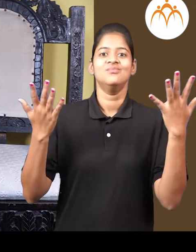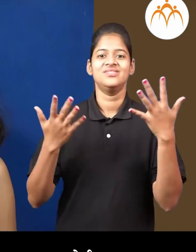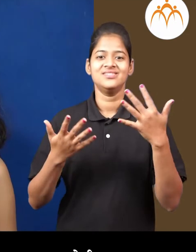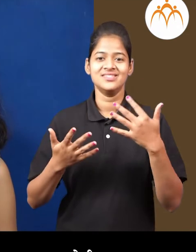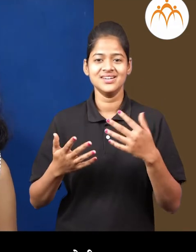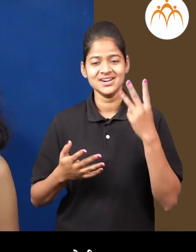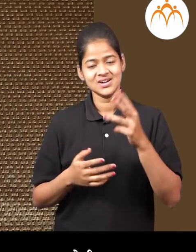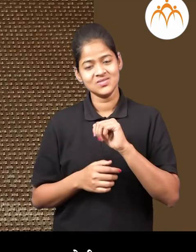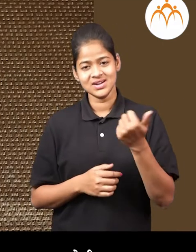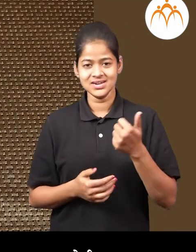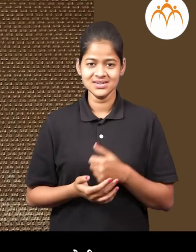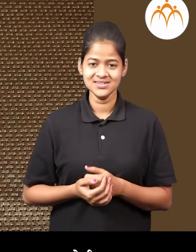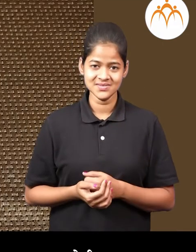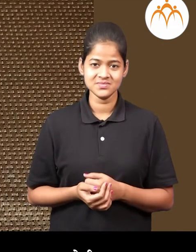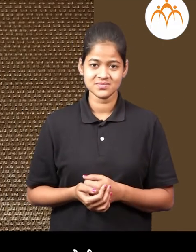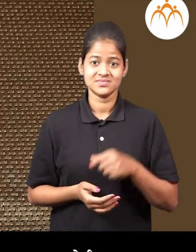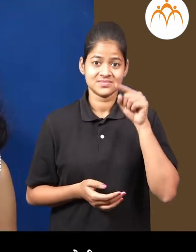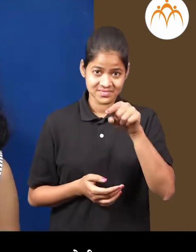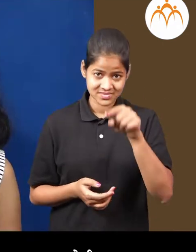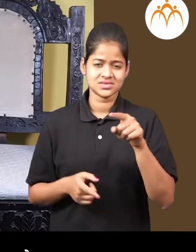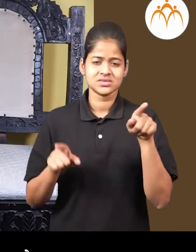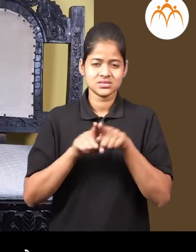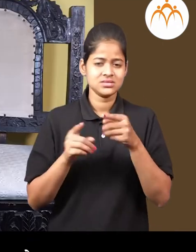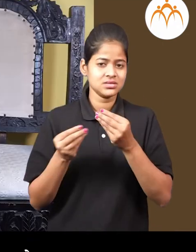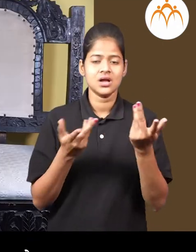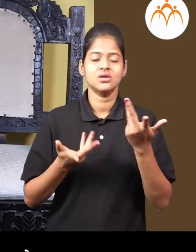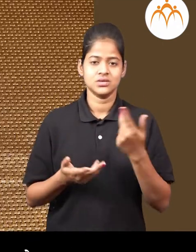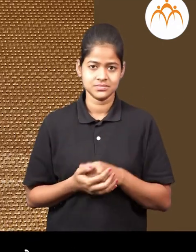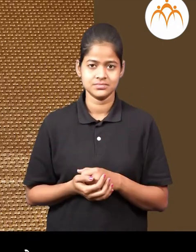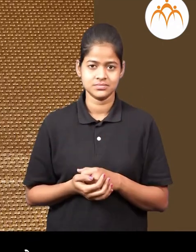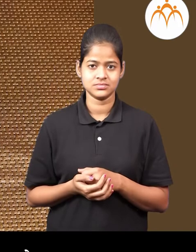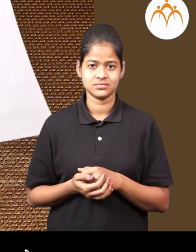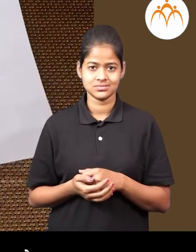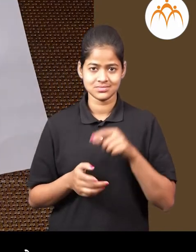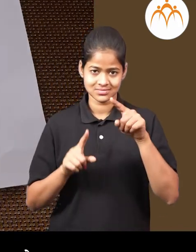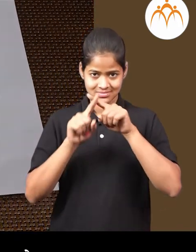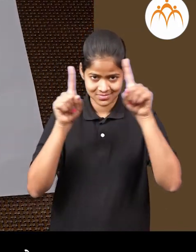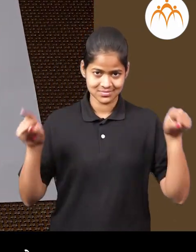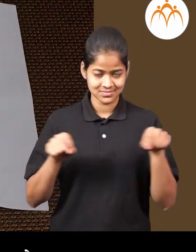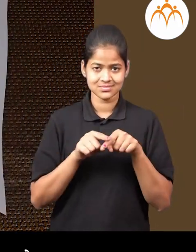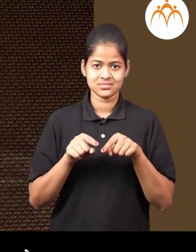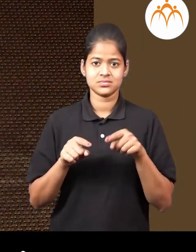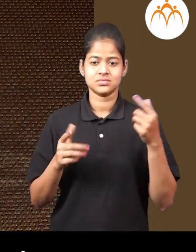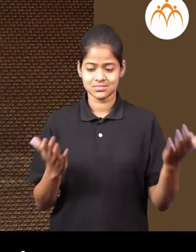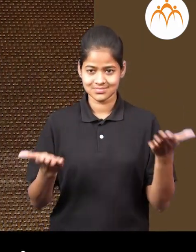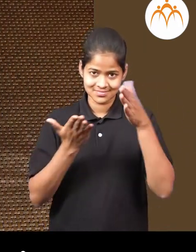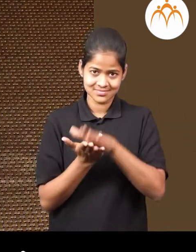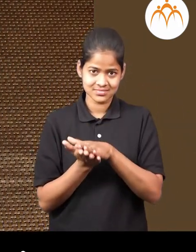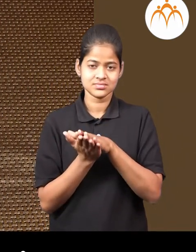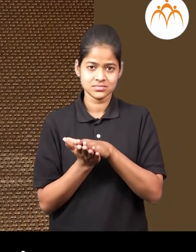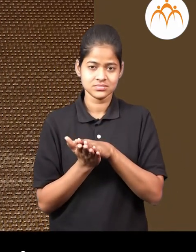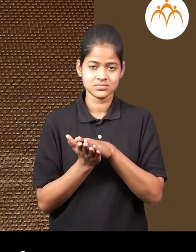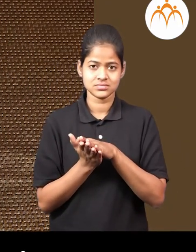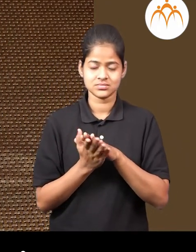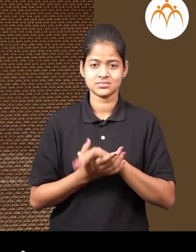बाबा, हाक आरपल्याला कसा बनो तैल। हे बग, आधी हाक आगद आसा घेतला। आणि मदो